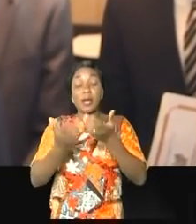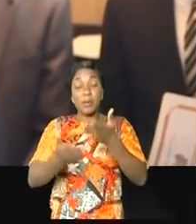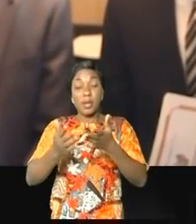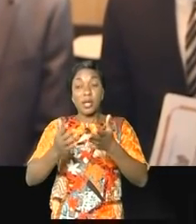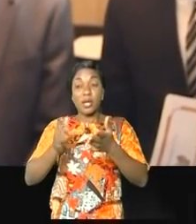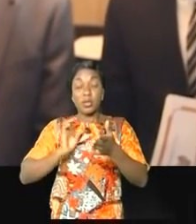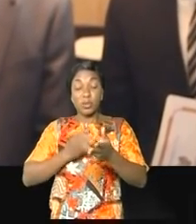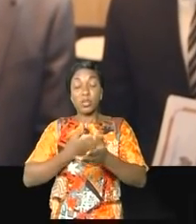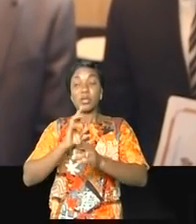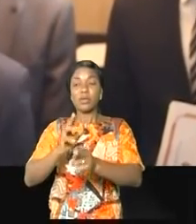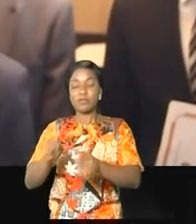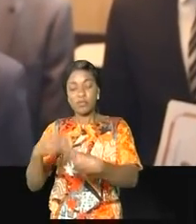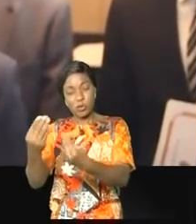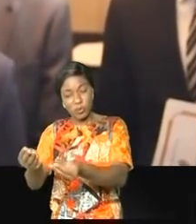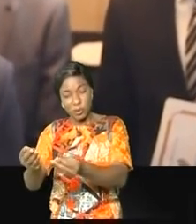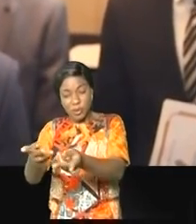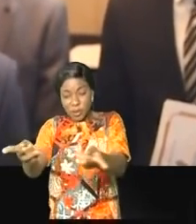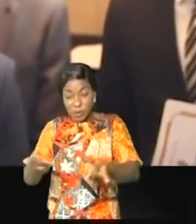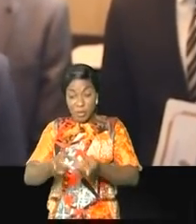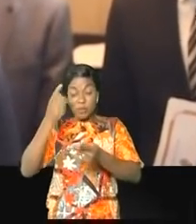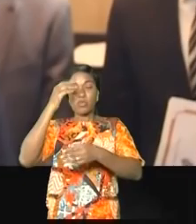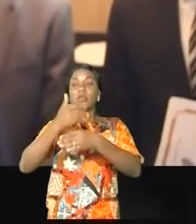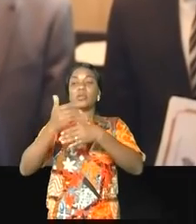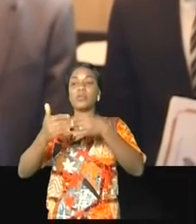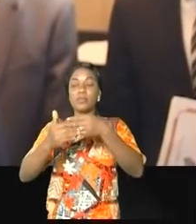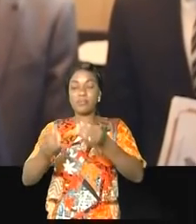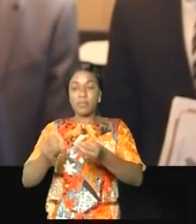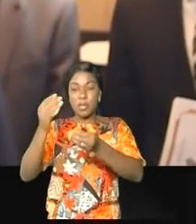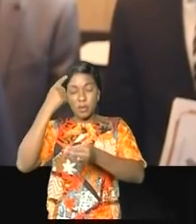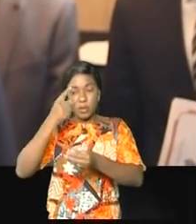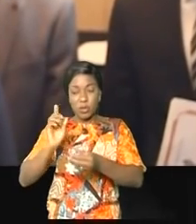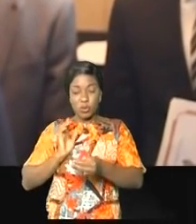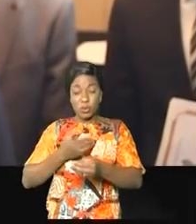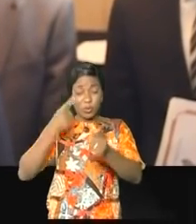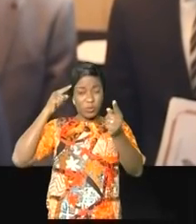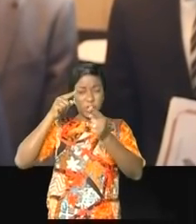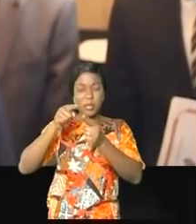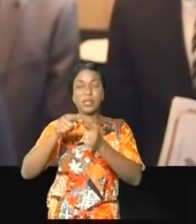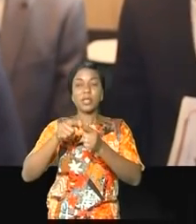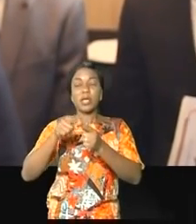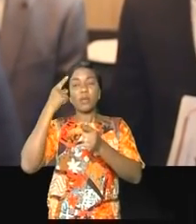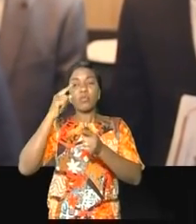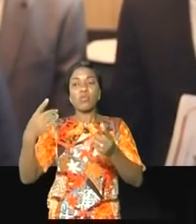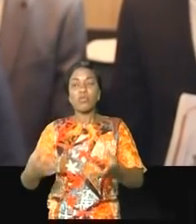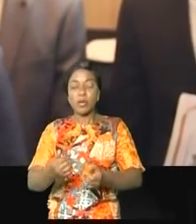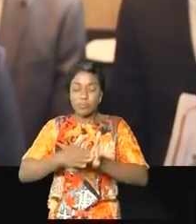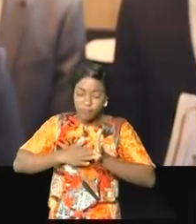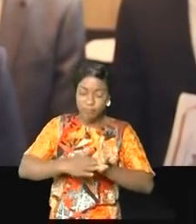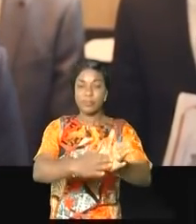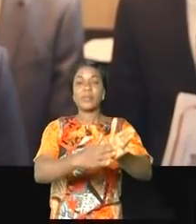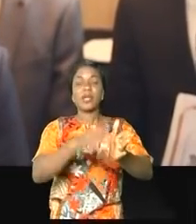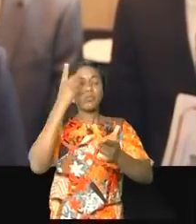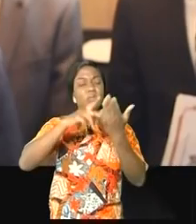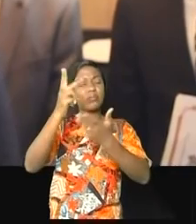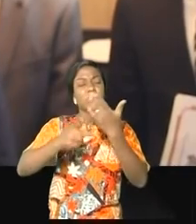les raccorder la concession au niveau de Kaloumba et Akibombo. Et notre objectif, c'est de pouvoir les accompagner à ce que ces